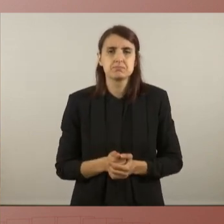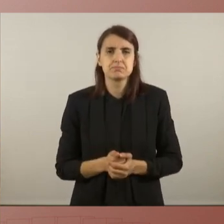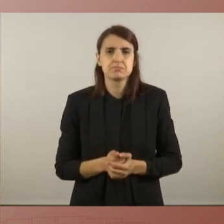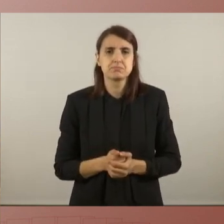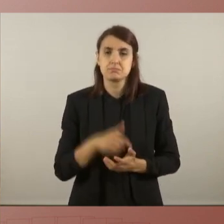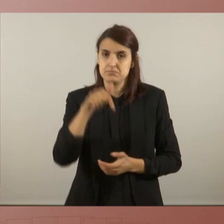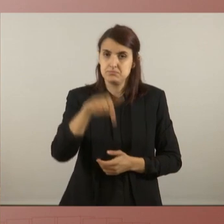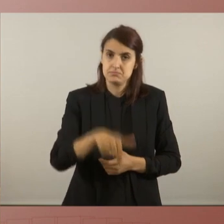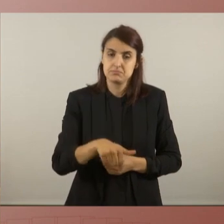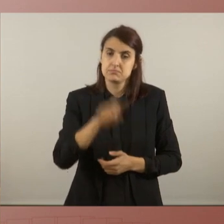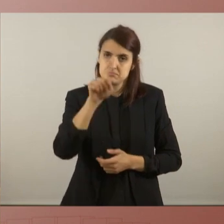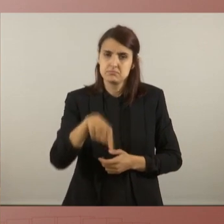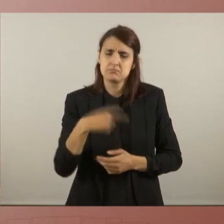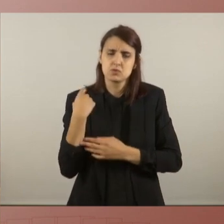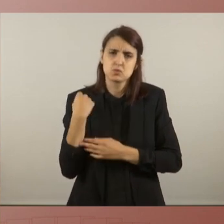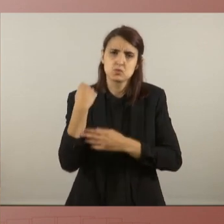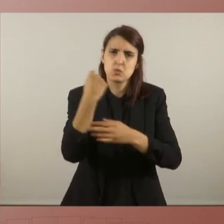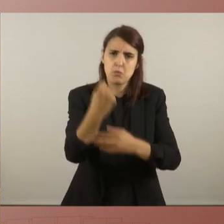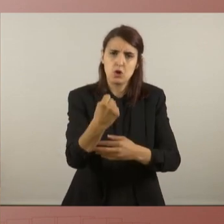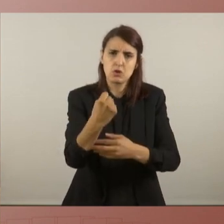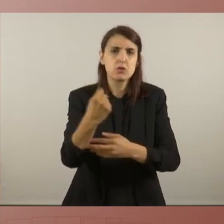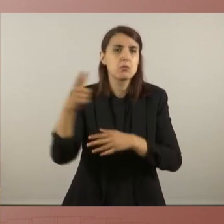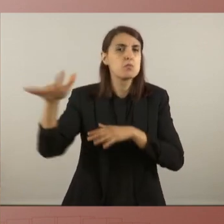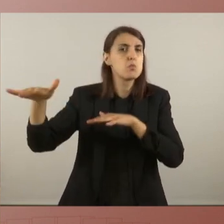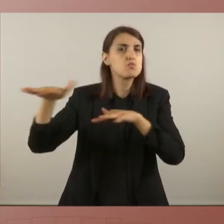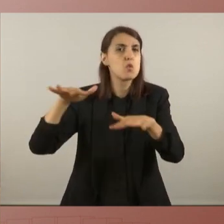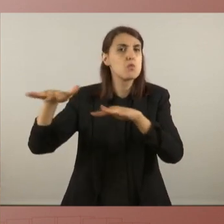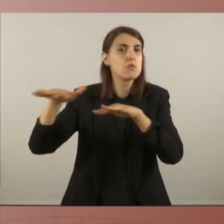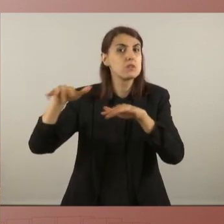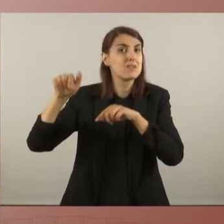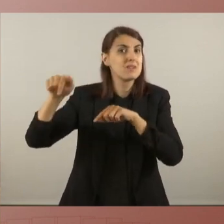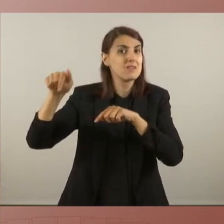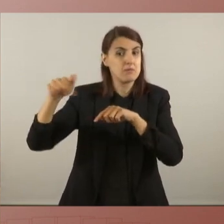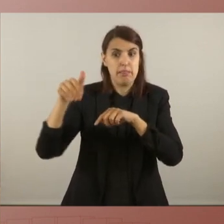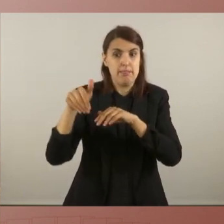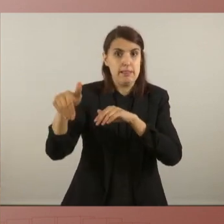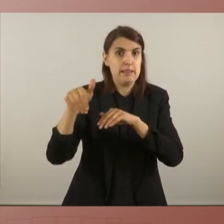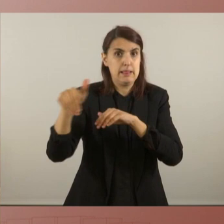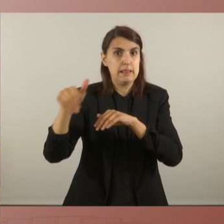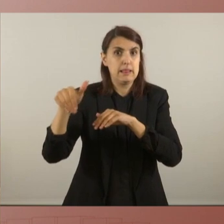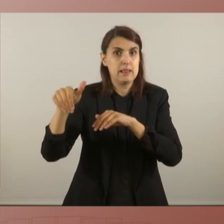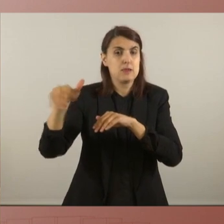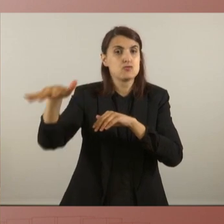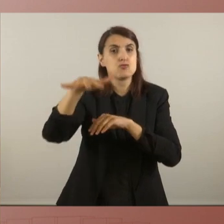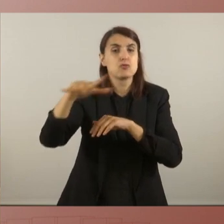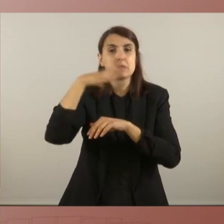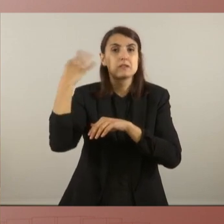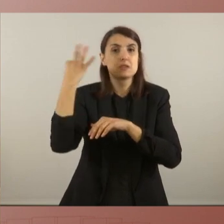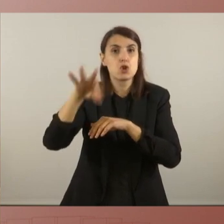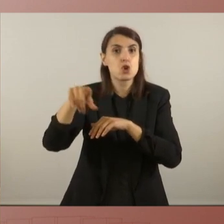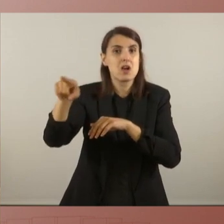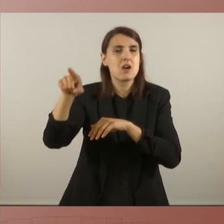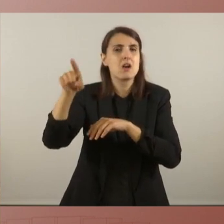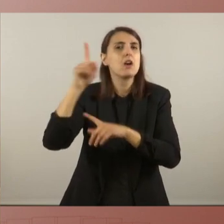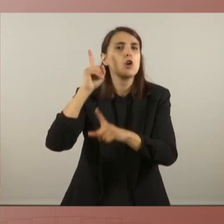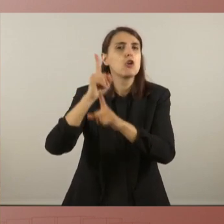també, avui, tot el suport a la mobilització que hi ha avui ara, d'aquí una estona, a les comarques gironines contra els